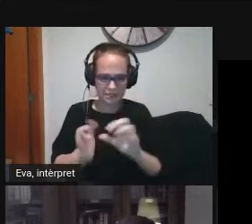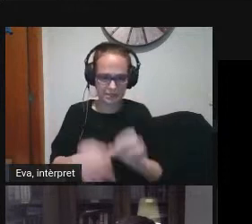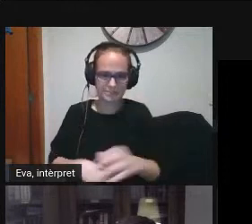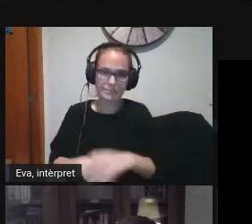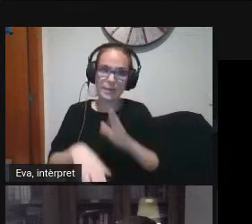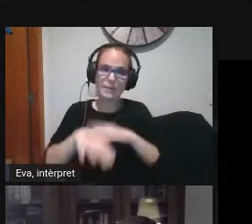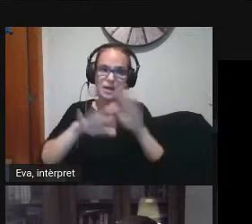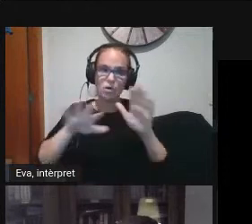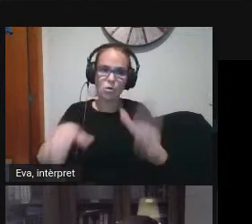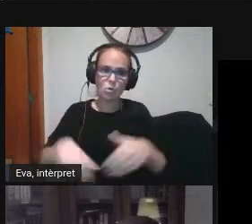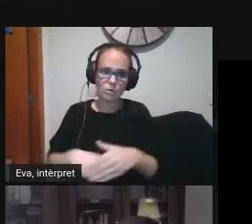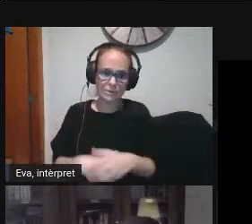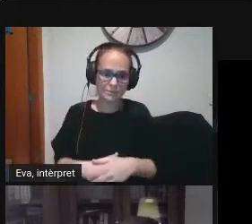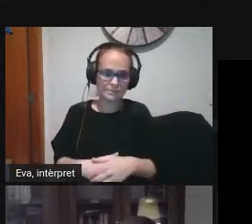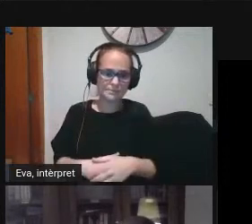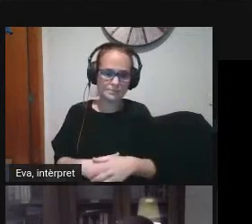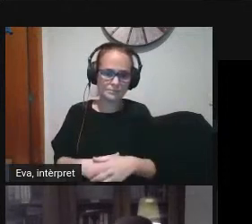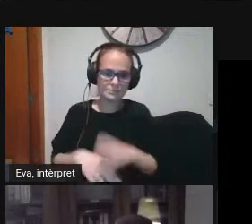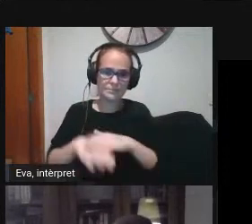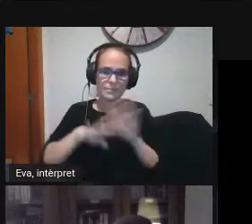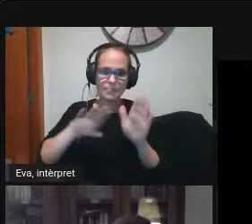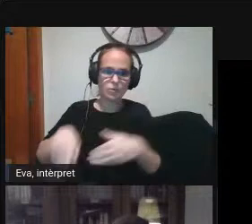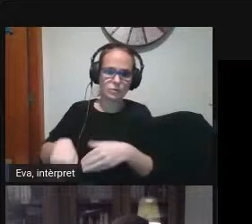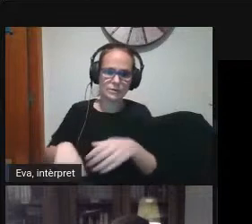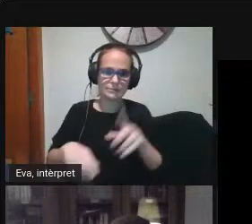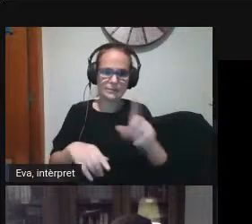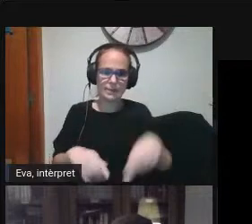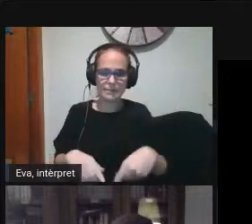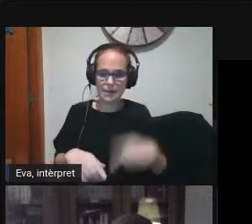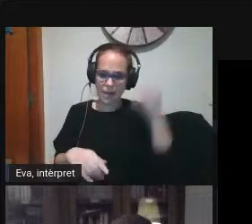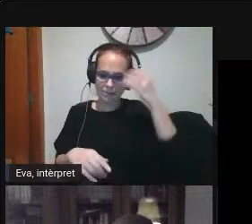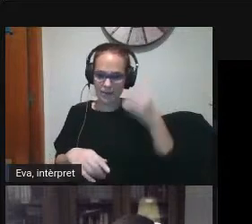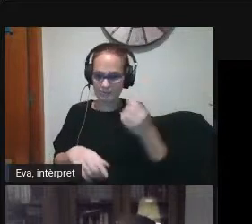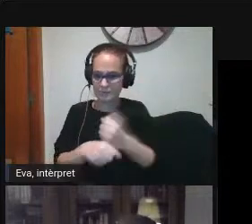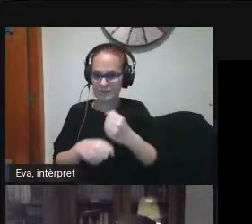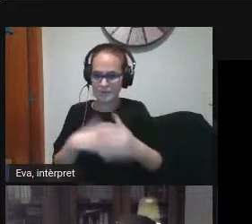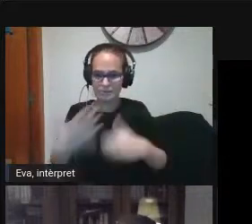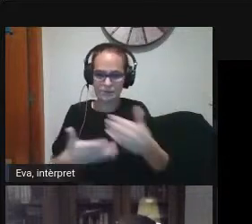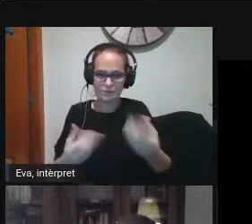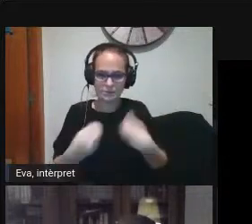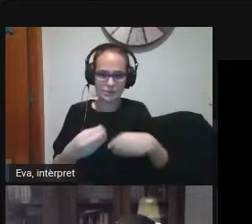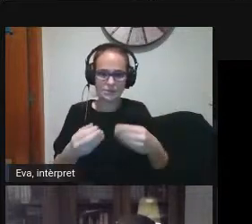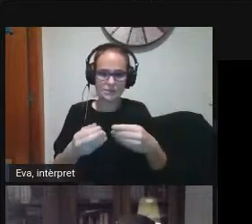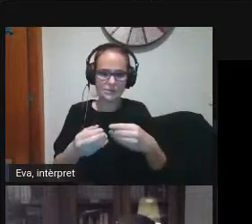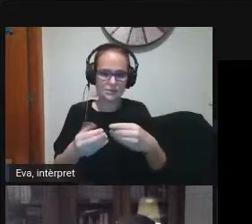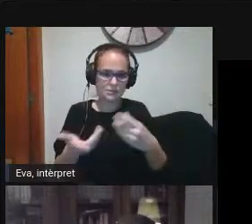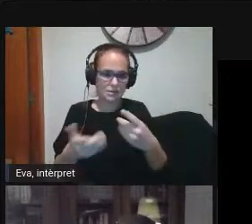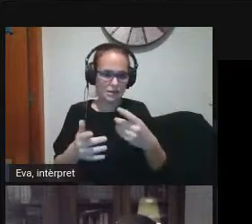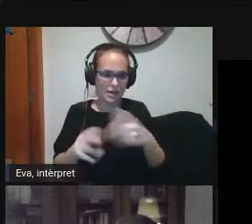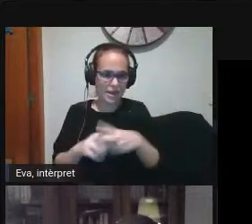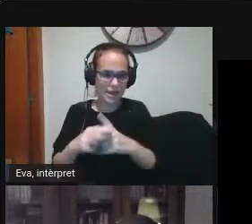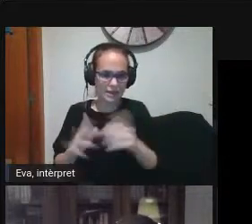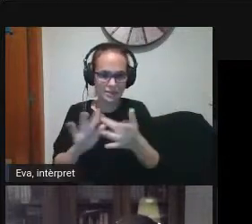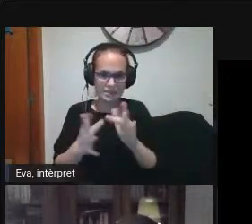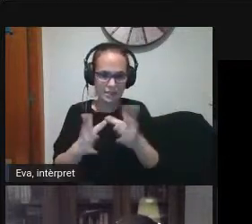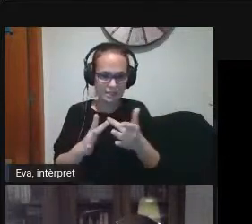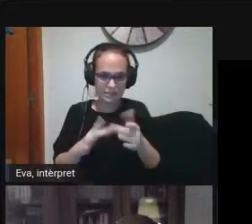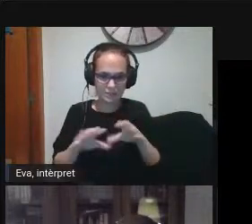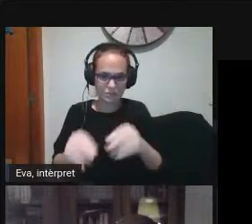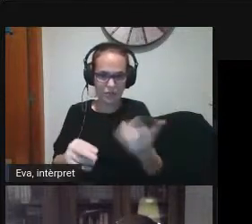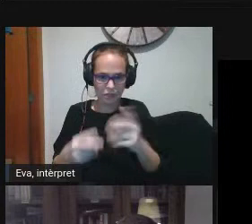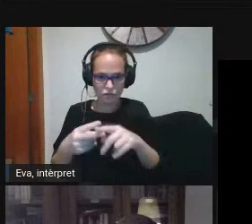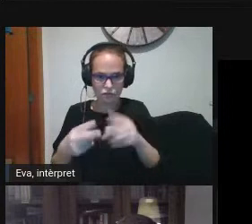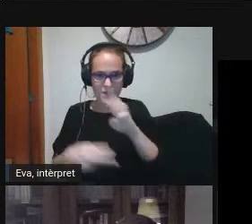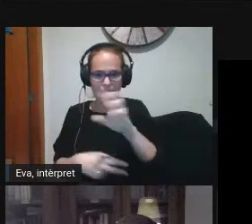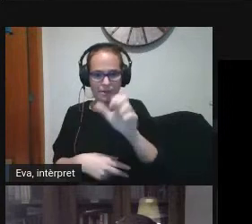lloc anar aprenent mentre treballem conèixer aquestes interactives que estem utilitzant el PeerDIC